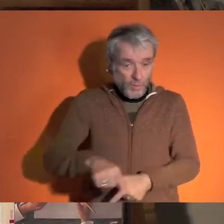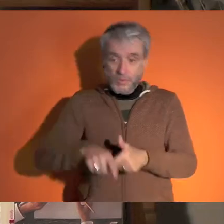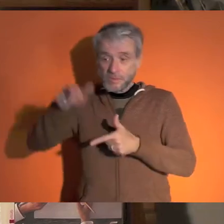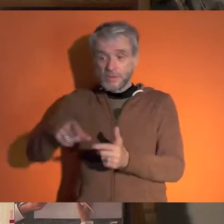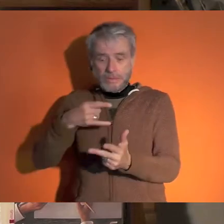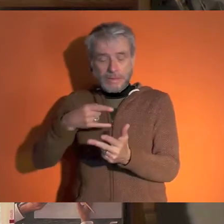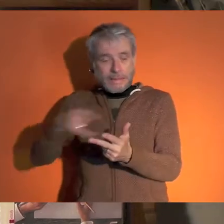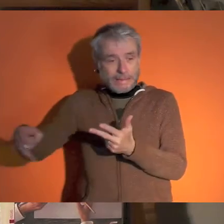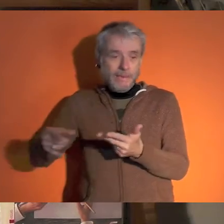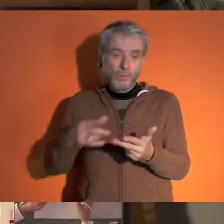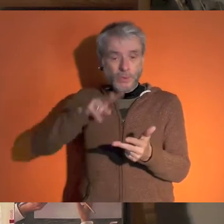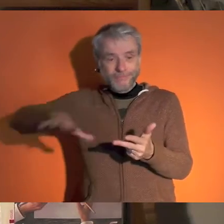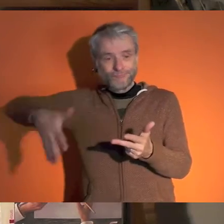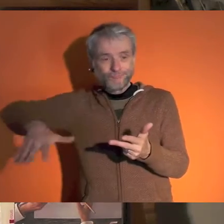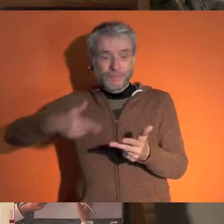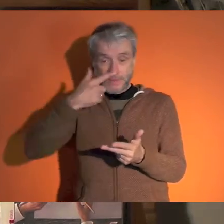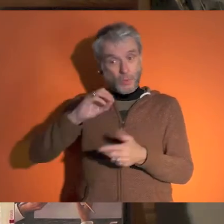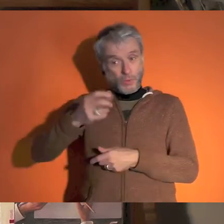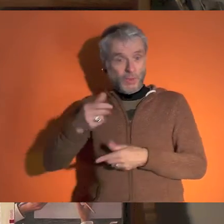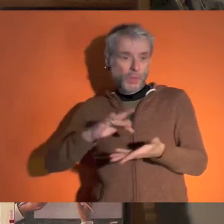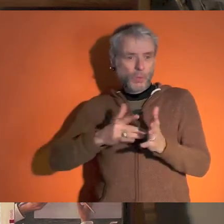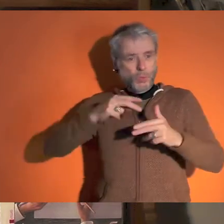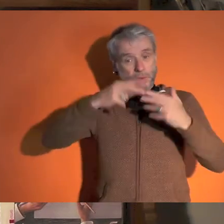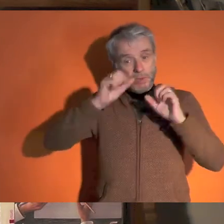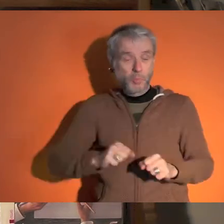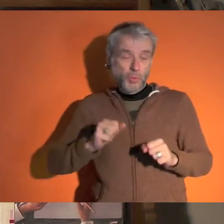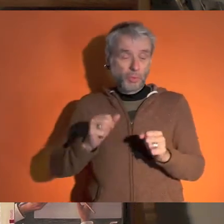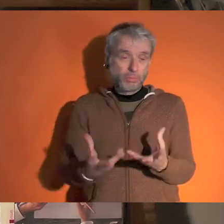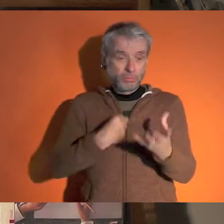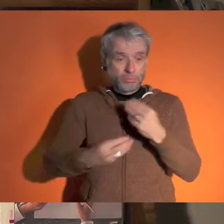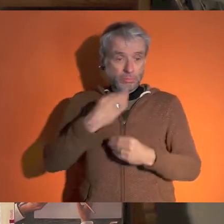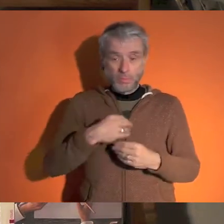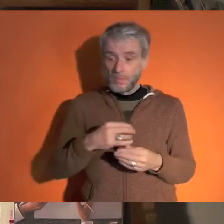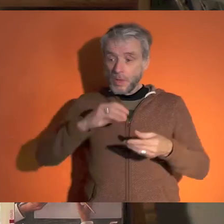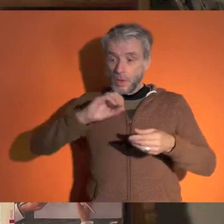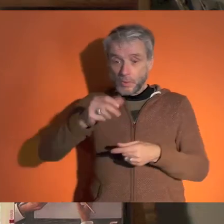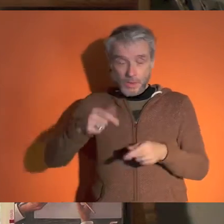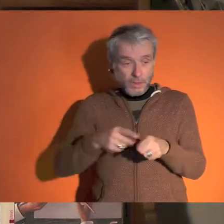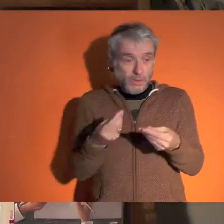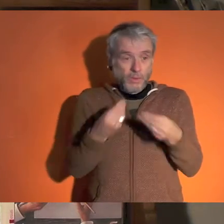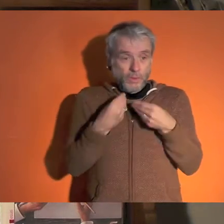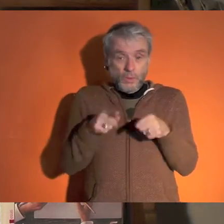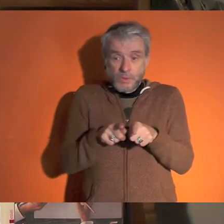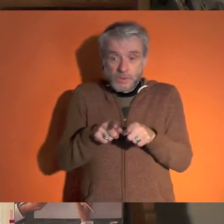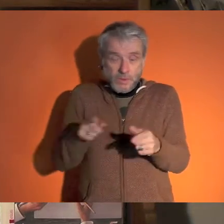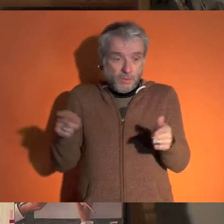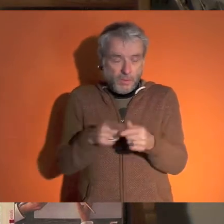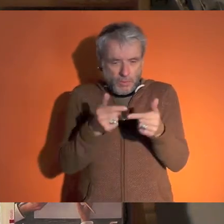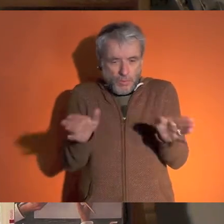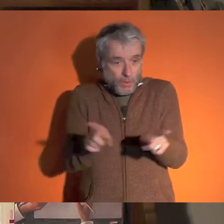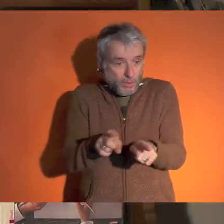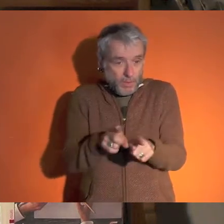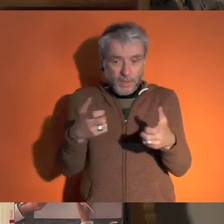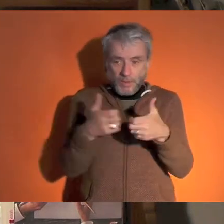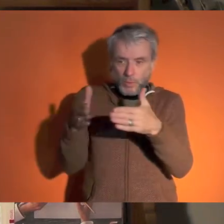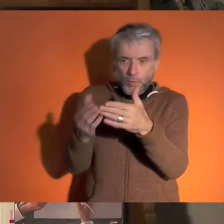malvoyantes et les personnes qui ne savent pas parfaitement lire. Le numérique nous donne tous ces outils-là. Le numérique pourrait nous permettre aussi